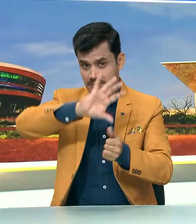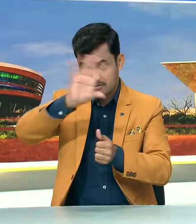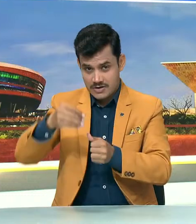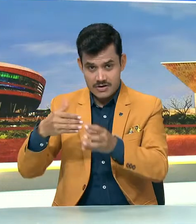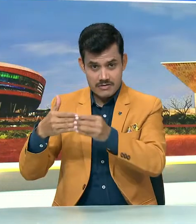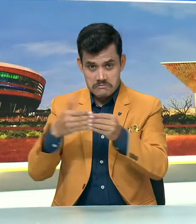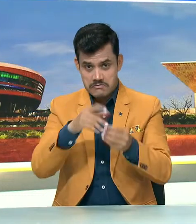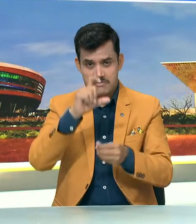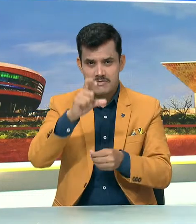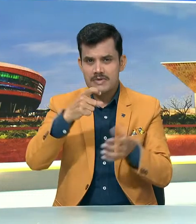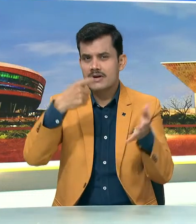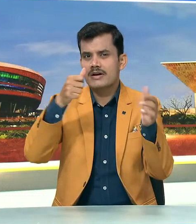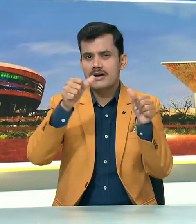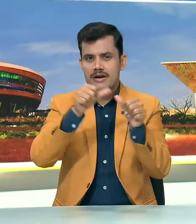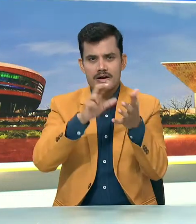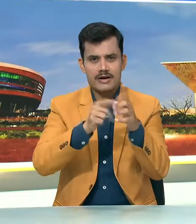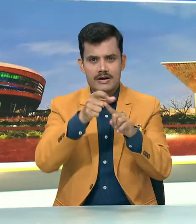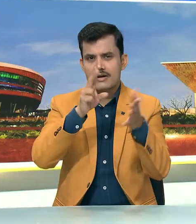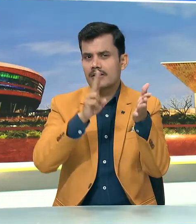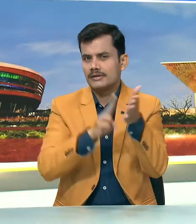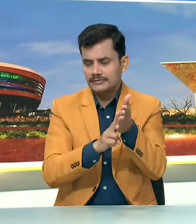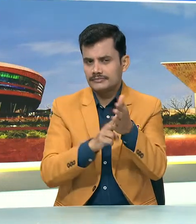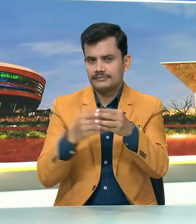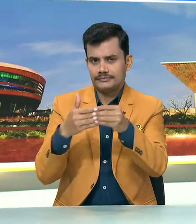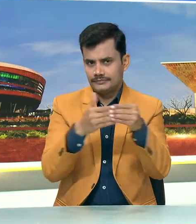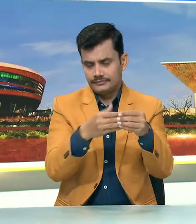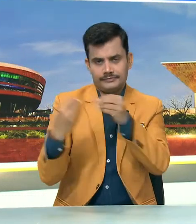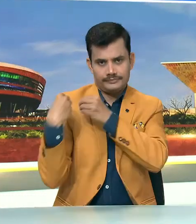कमान एरिन मार्करम के हाथों में है